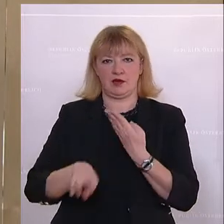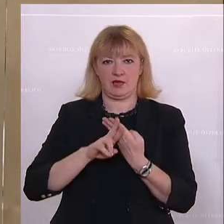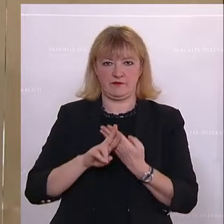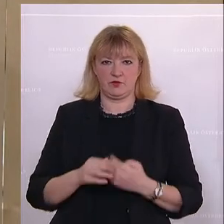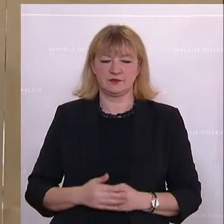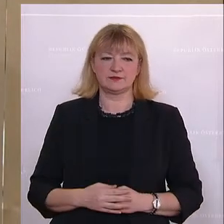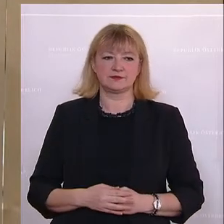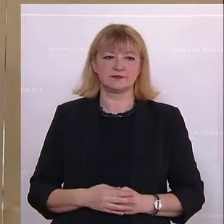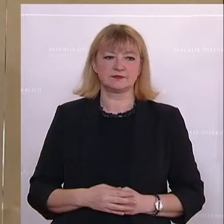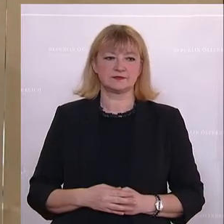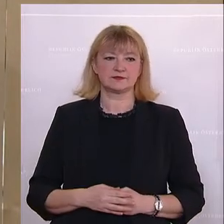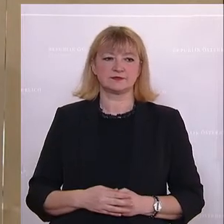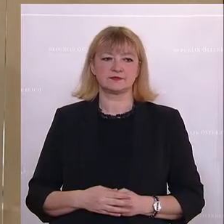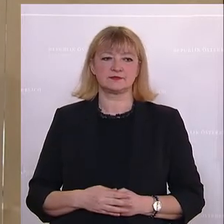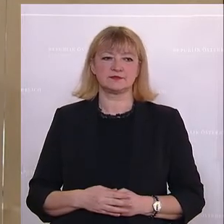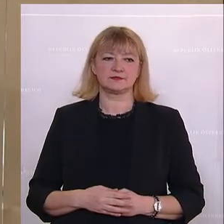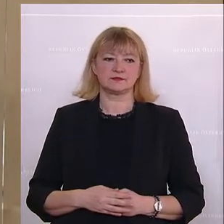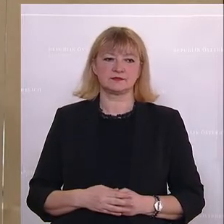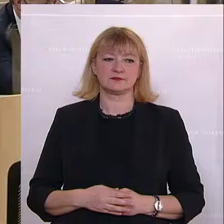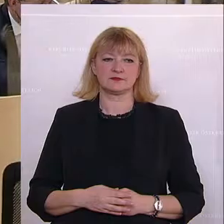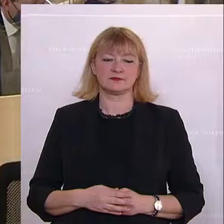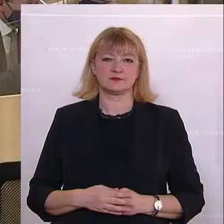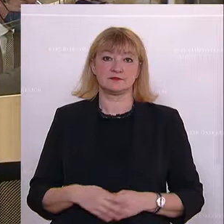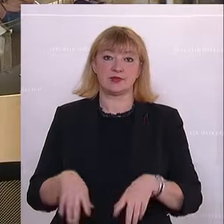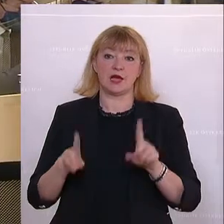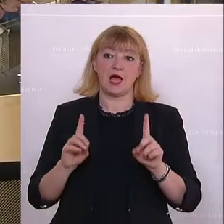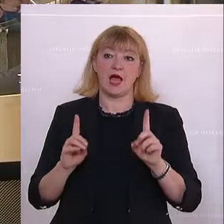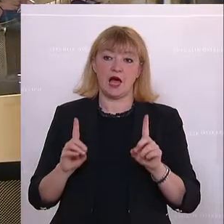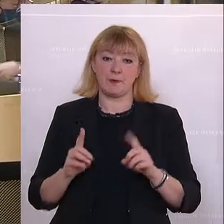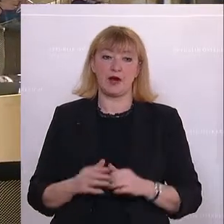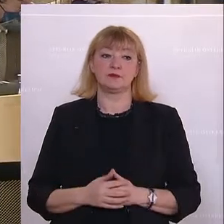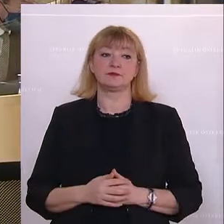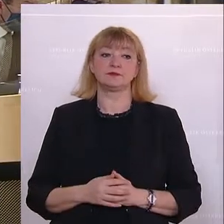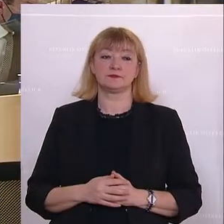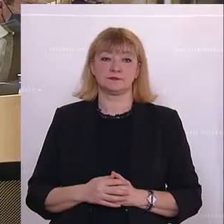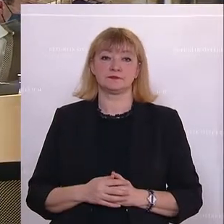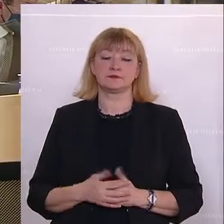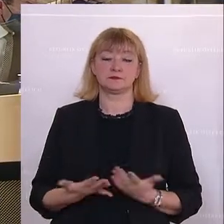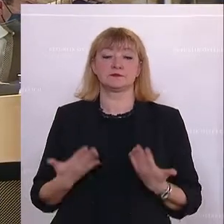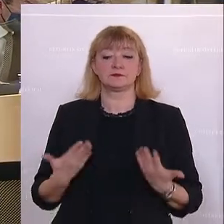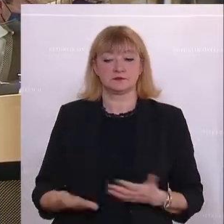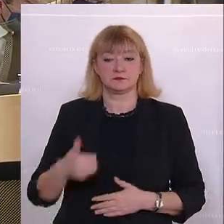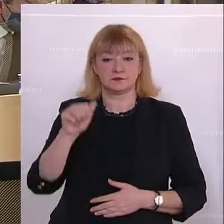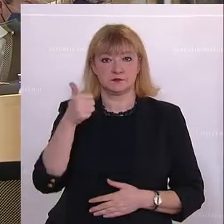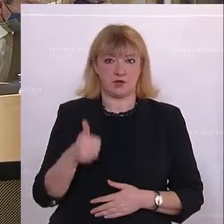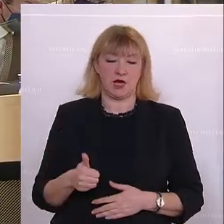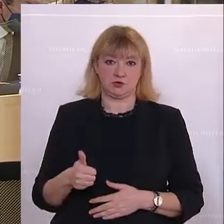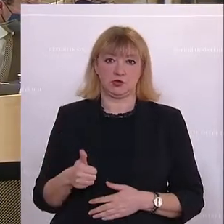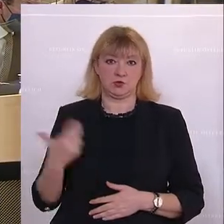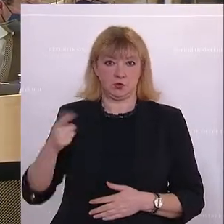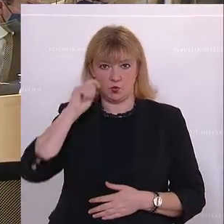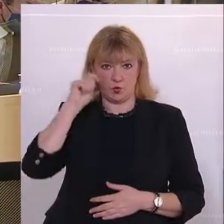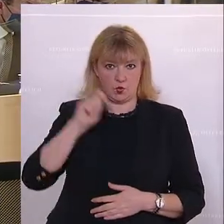Aber nach Einschätzungen von